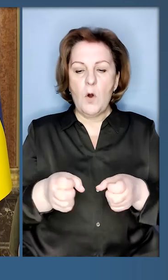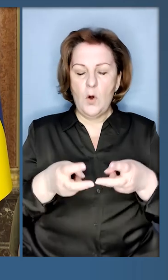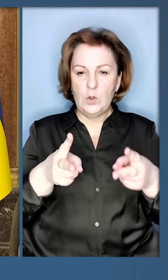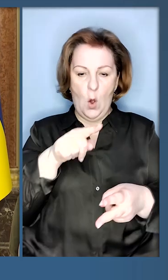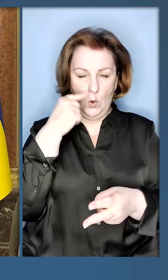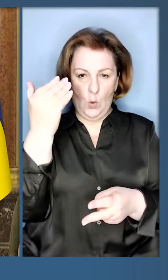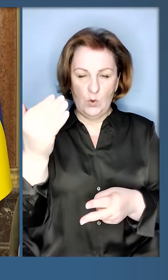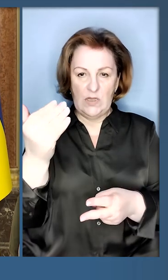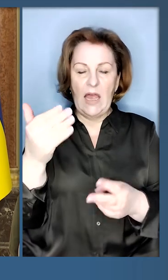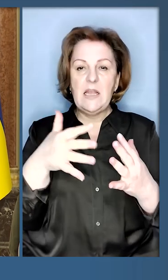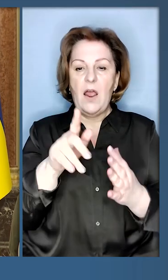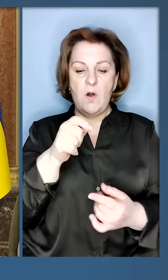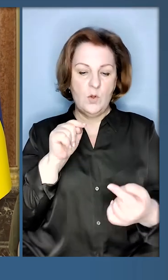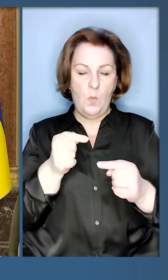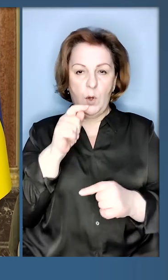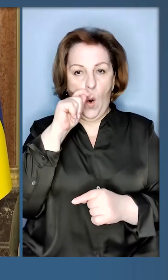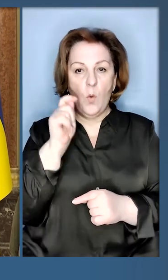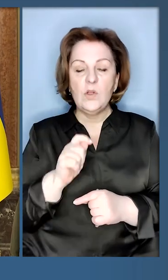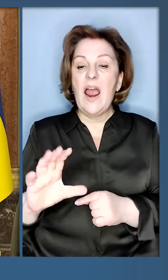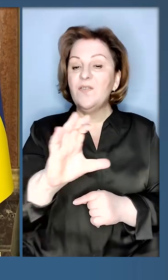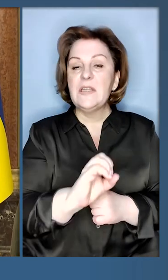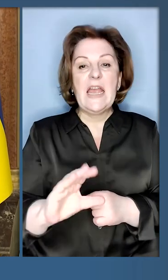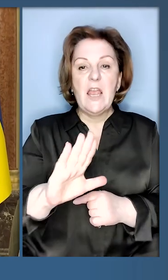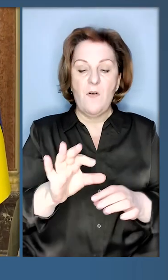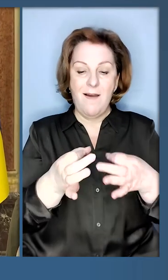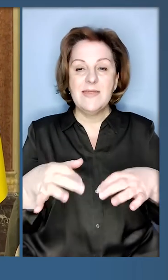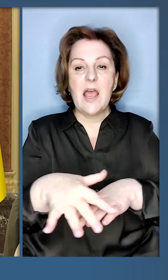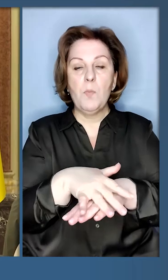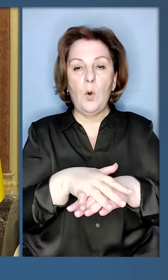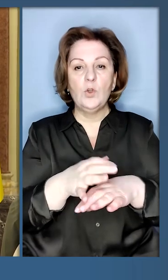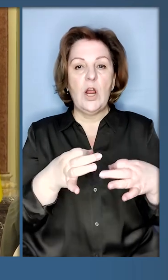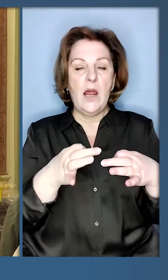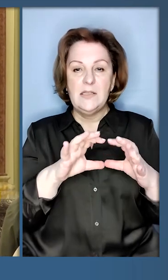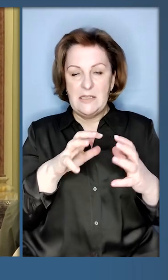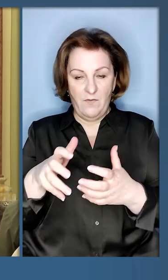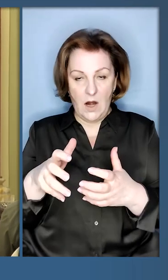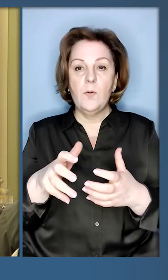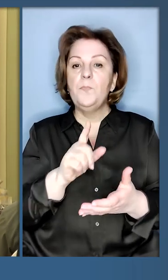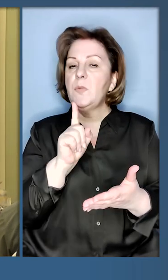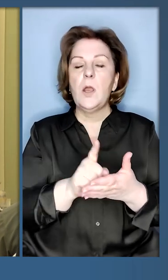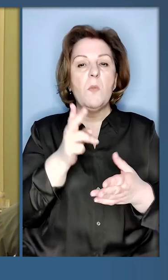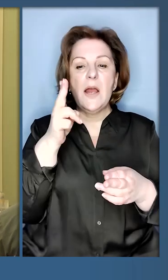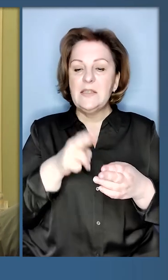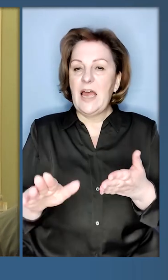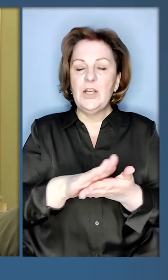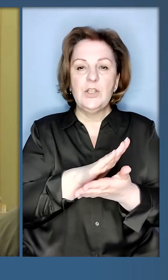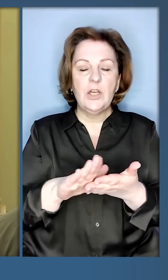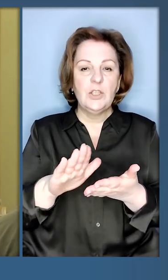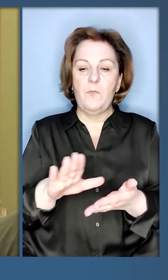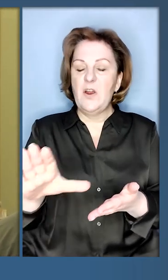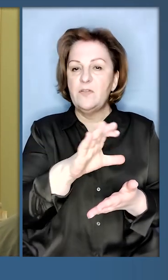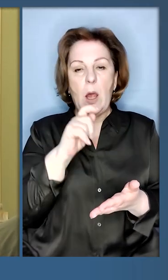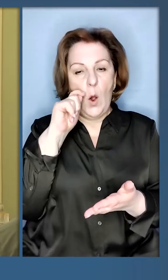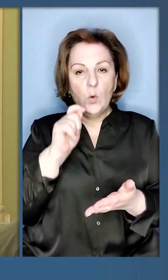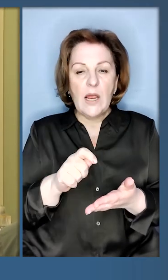війна проти України. Всієї Європи та демократичного світу має завершитись очищенням всієї української землі